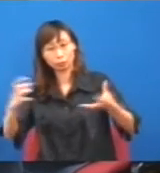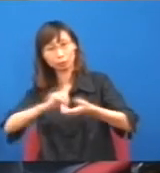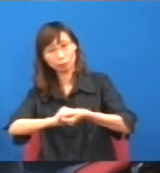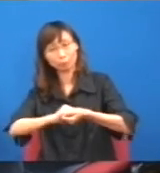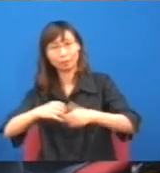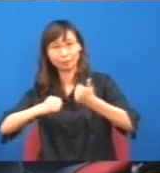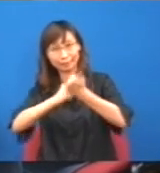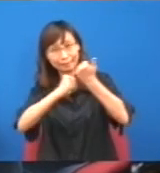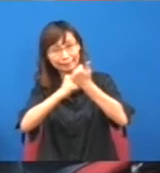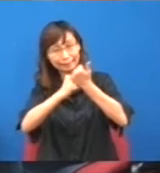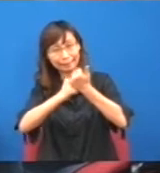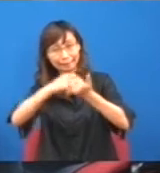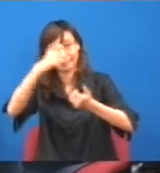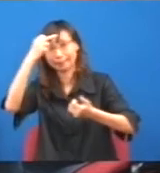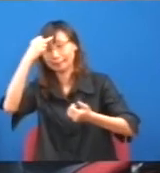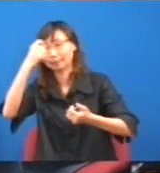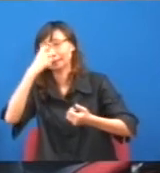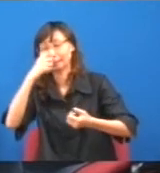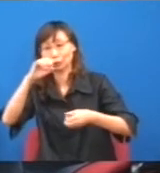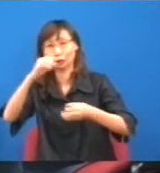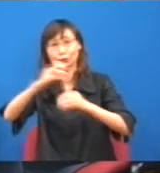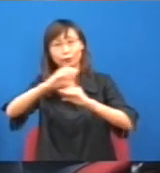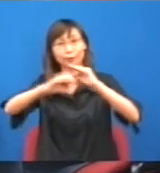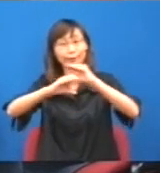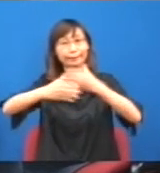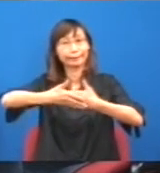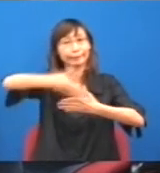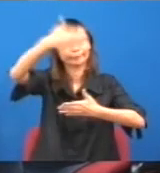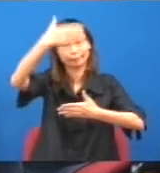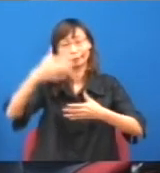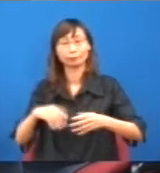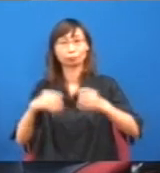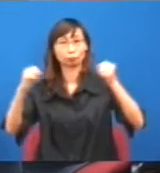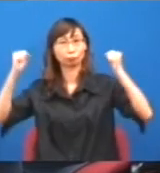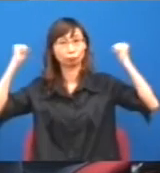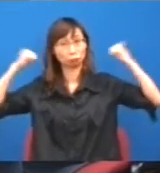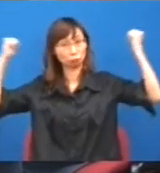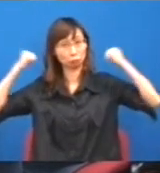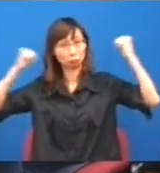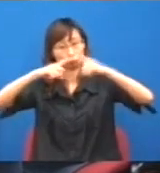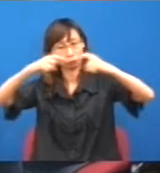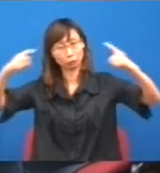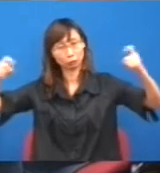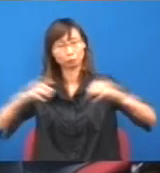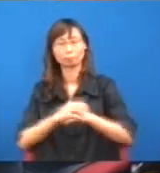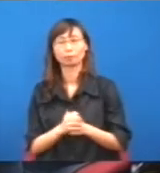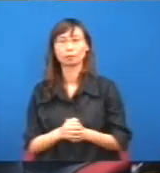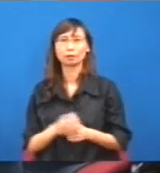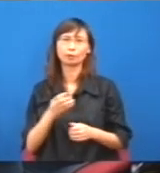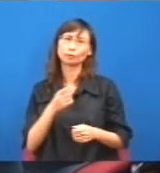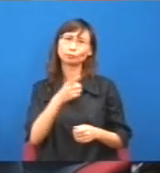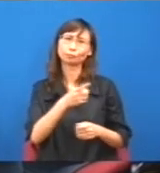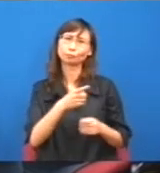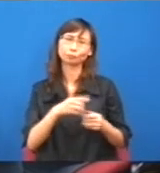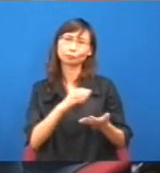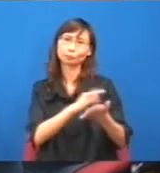其實那個競選綱領裏便是體育城,不過當然現在你說去陰澳也可以,是嗎?另外又說,填海